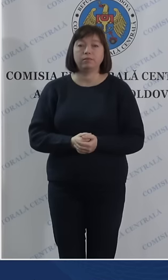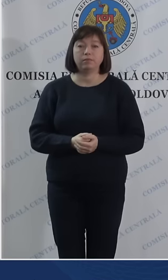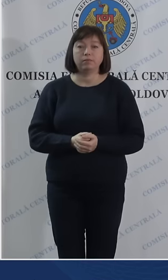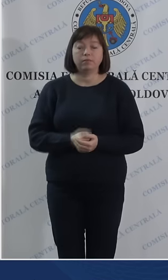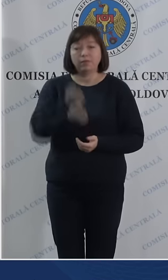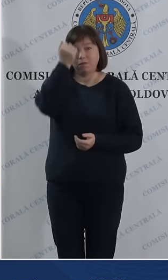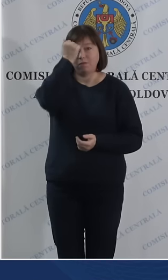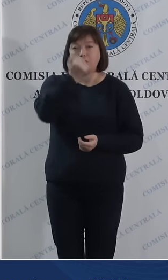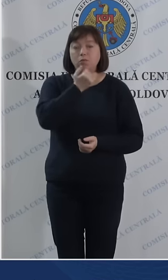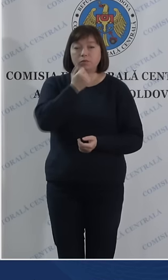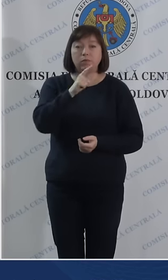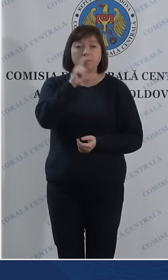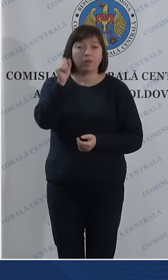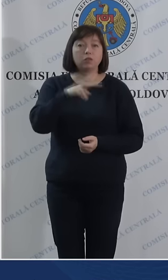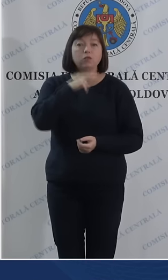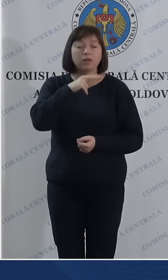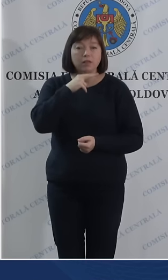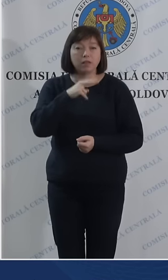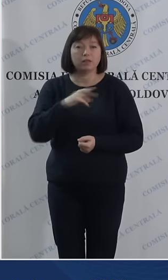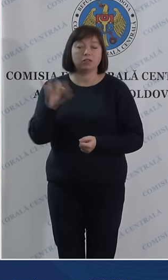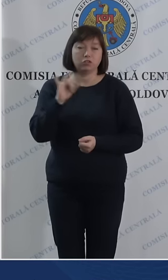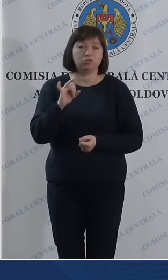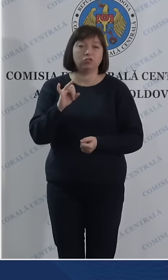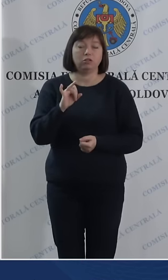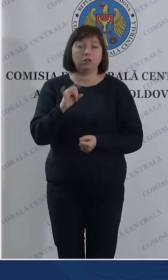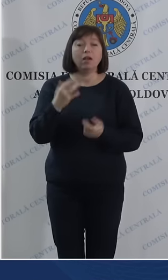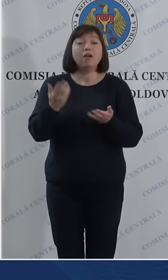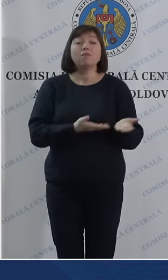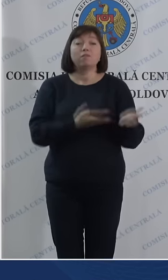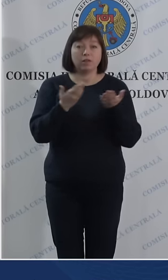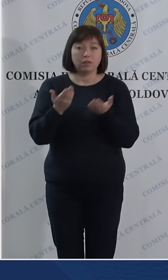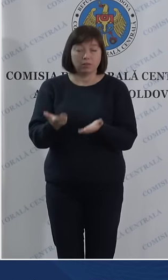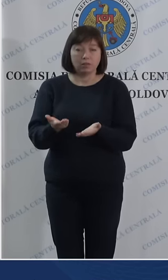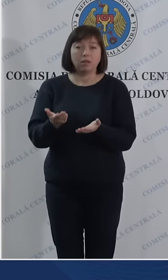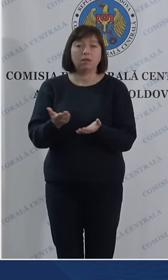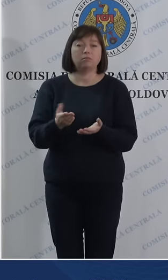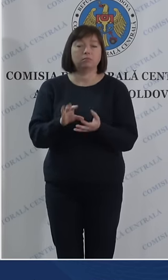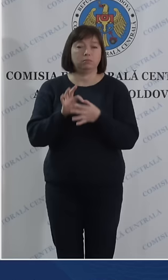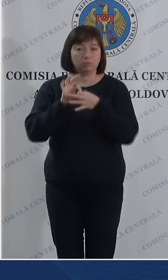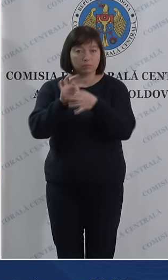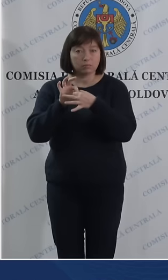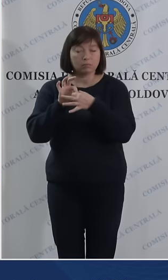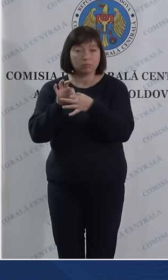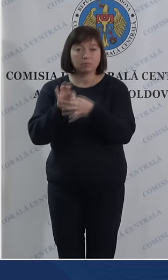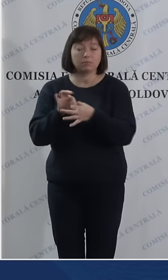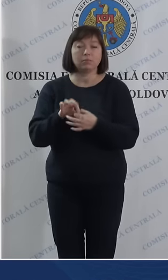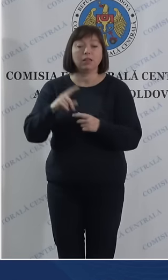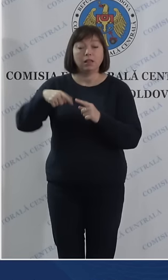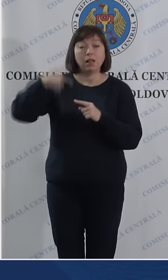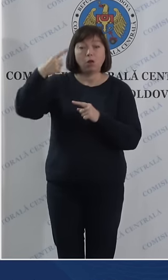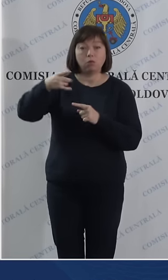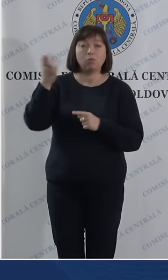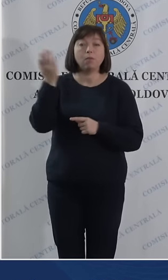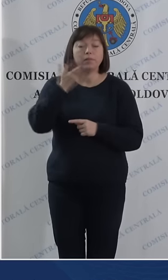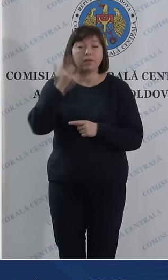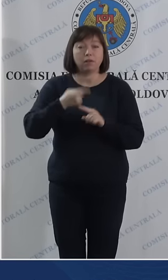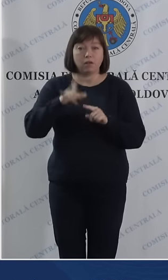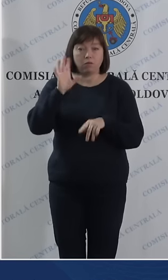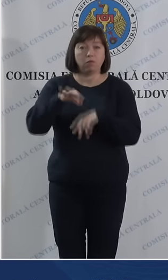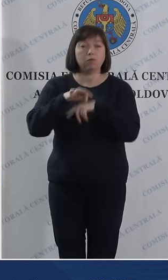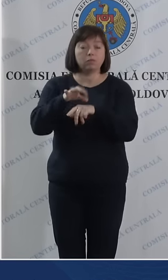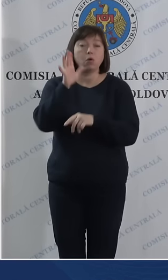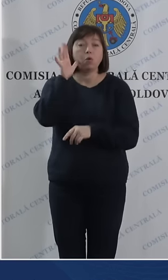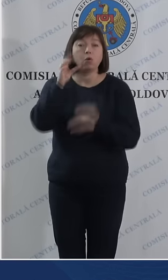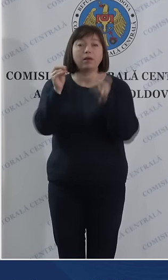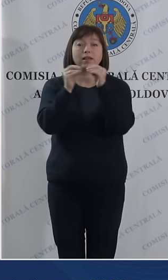Vă mulțumim pentru atenție și vă invităm să rămâneți alături de noi pentru următorul briefing care va avea loc